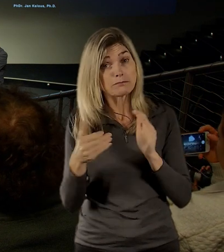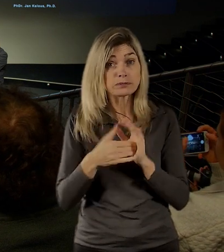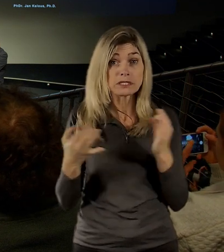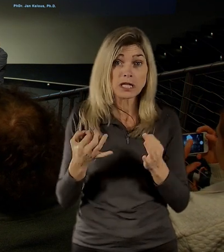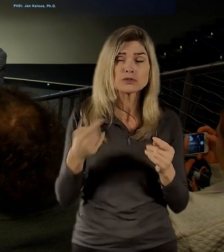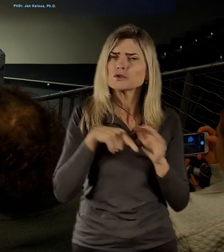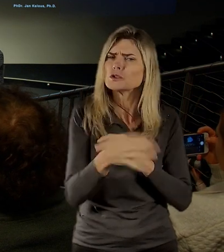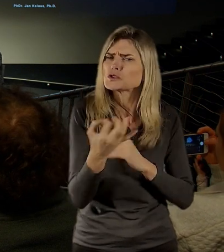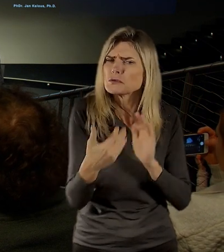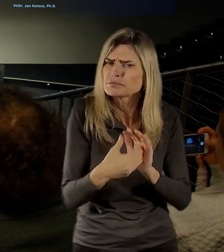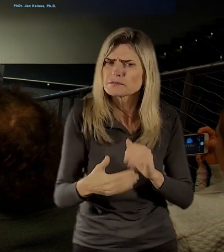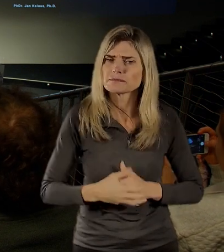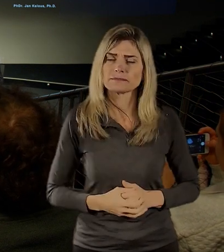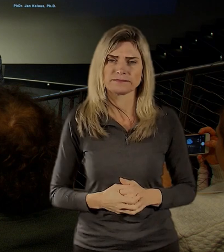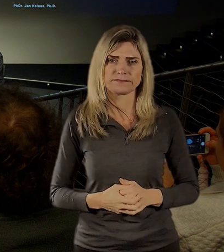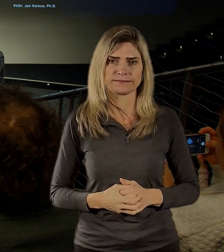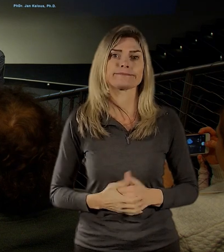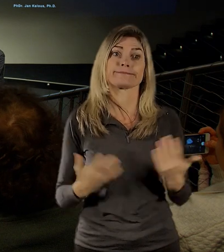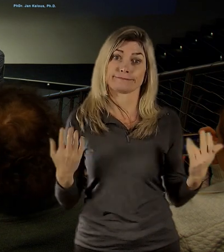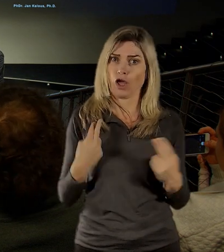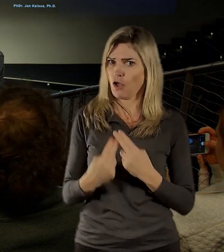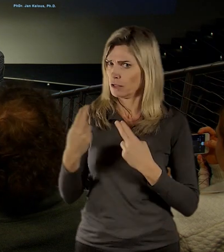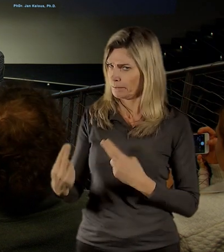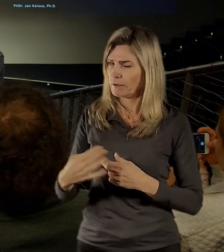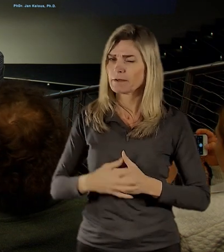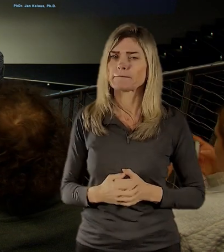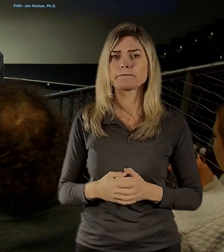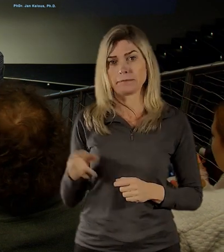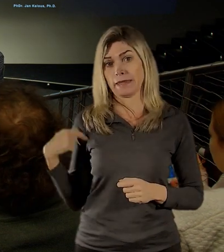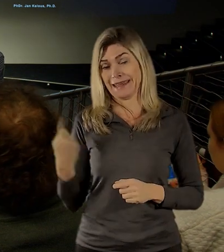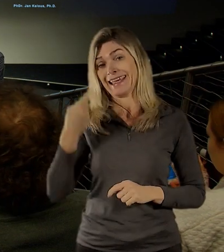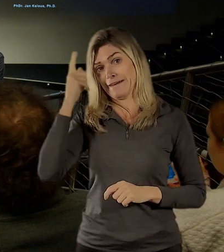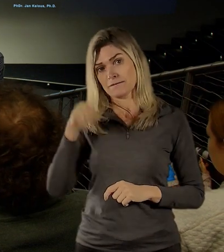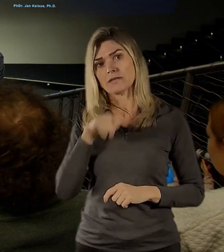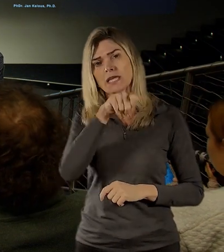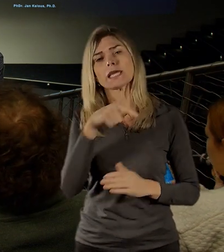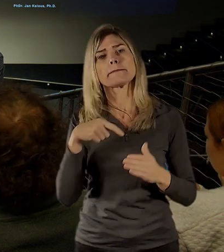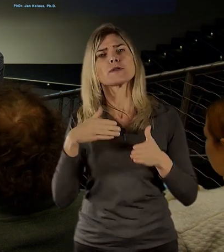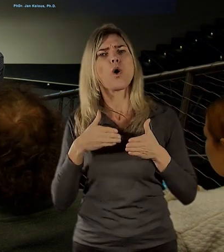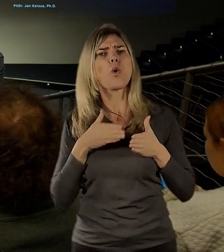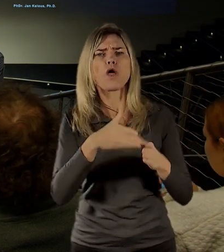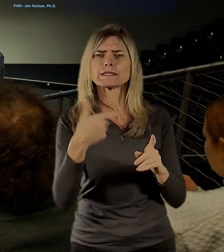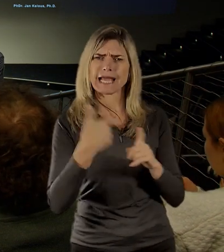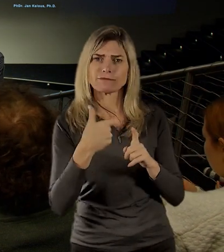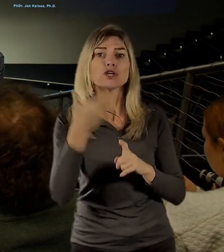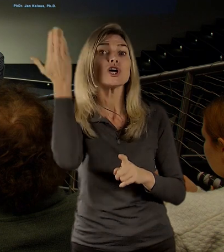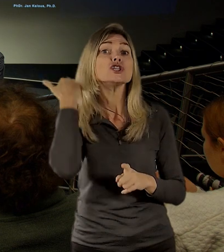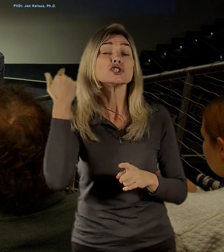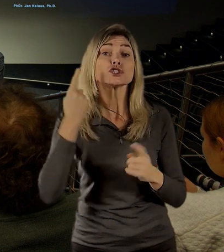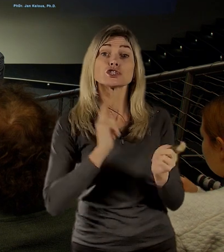Já zkusím reagovat, no, my víme, že tam kanovnickou ulicí jezdila tramvaj.